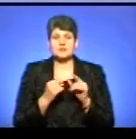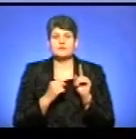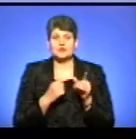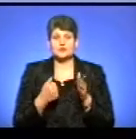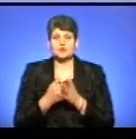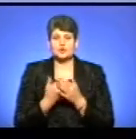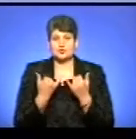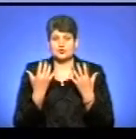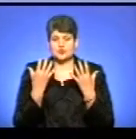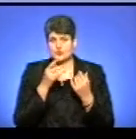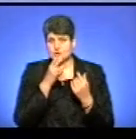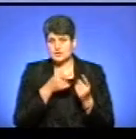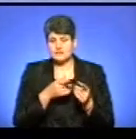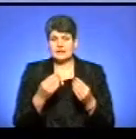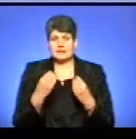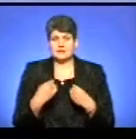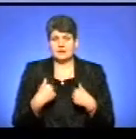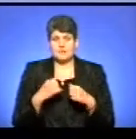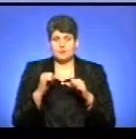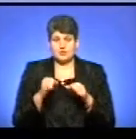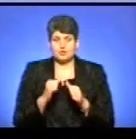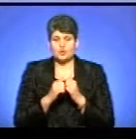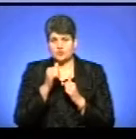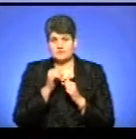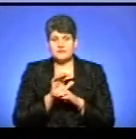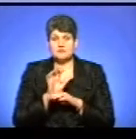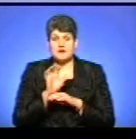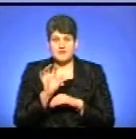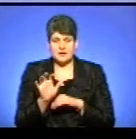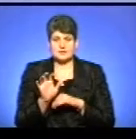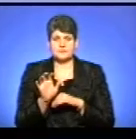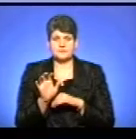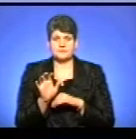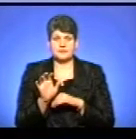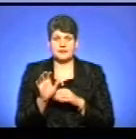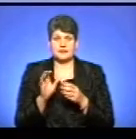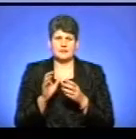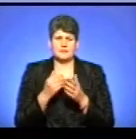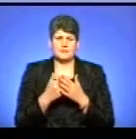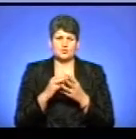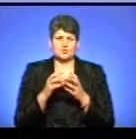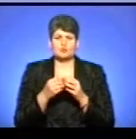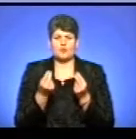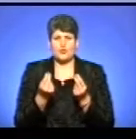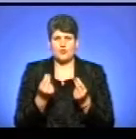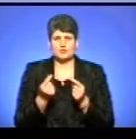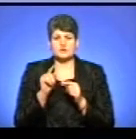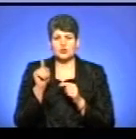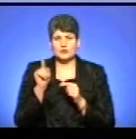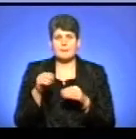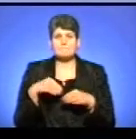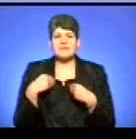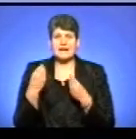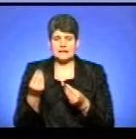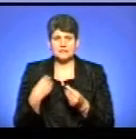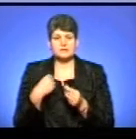сьогоднішнього часу, вони надають нам можливість щомісяця відправляти на певну суму коштів туди передачі.